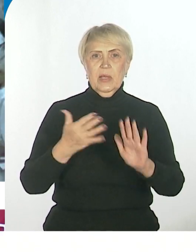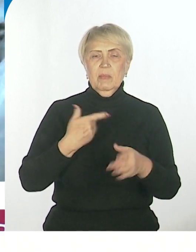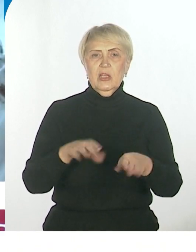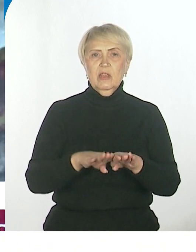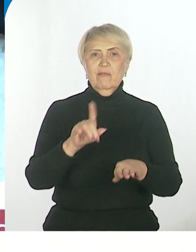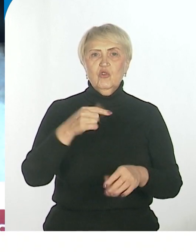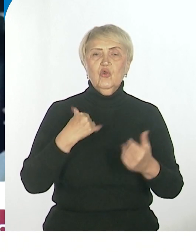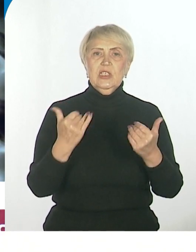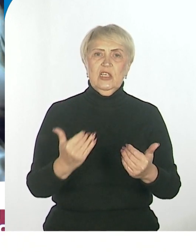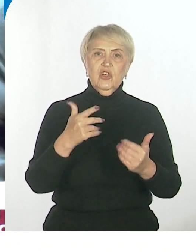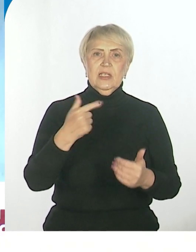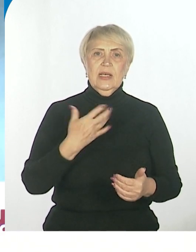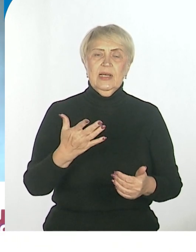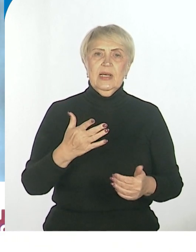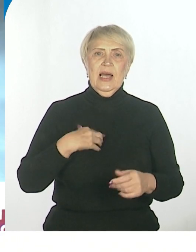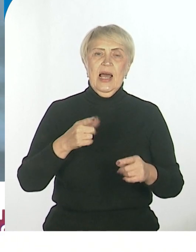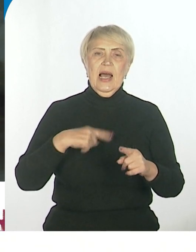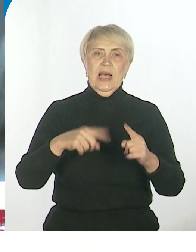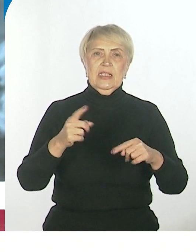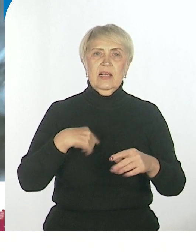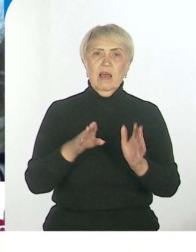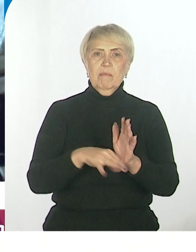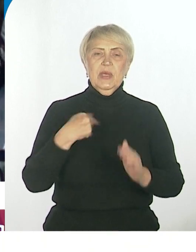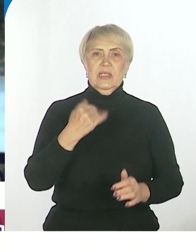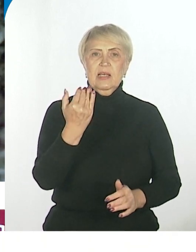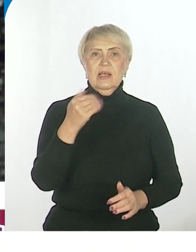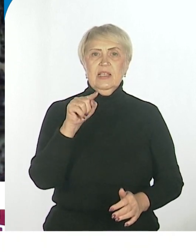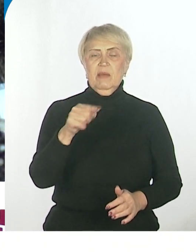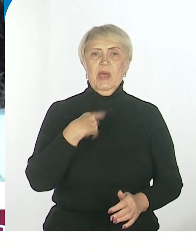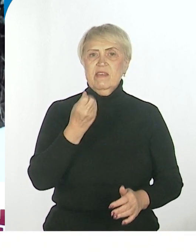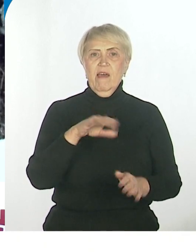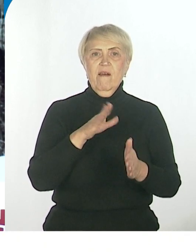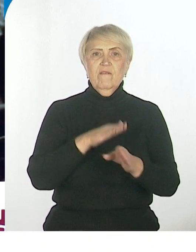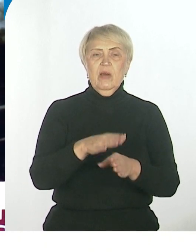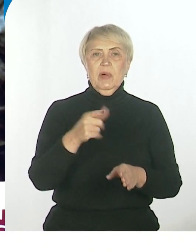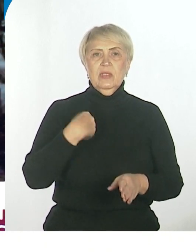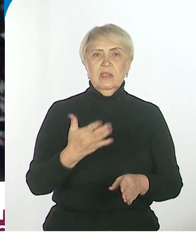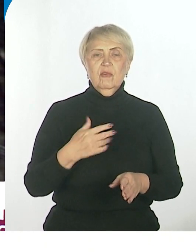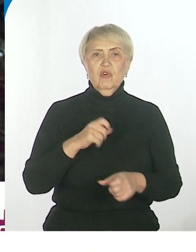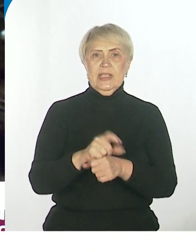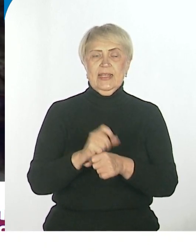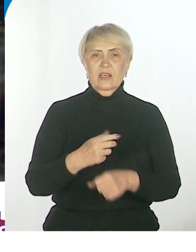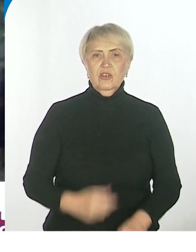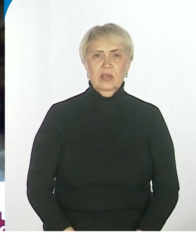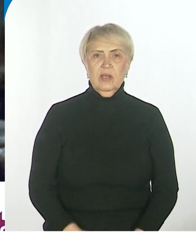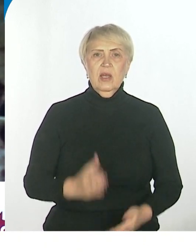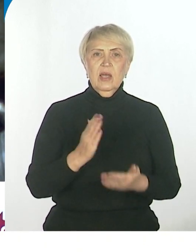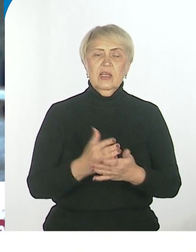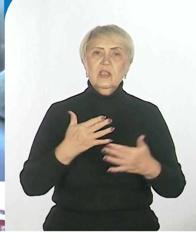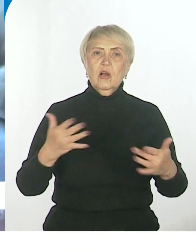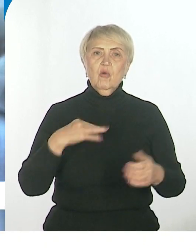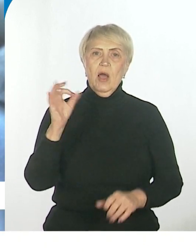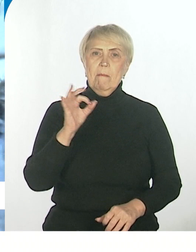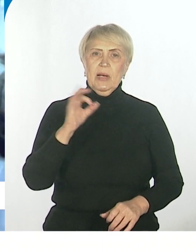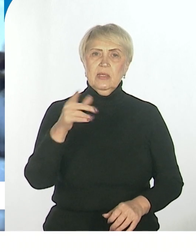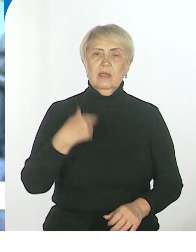да, что сейчас страна без тебя не выполнит поставленные перед ней задачи. Есть, конечно, какой-то процент,